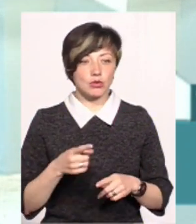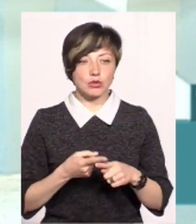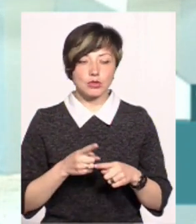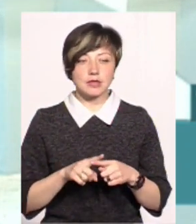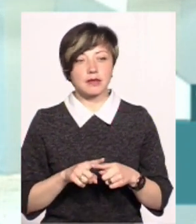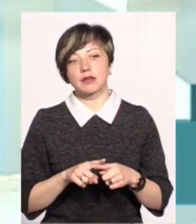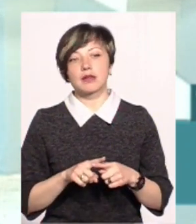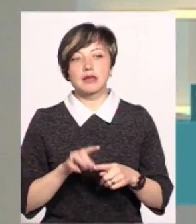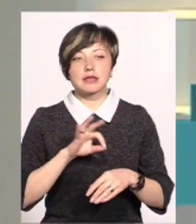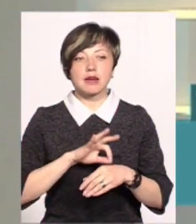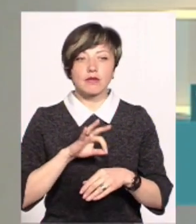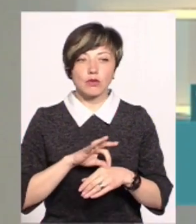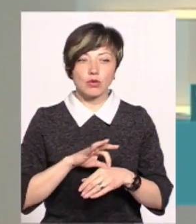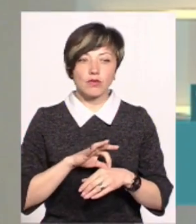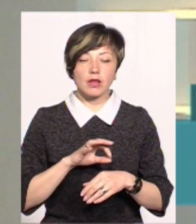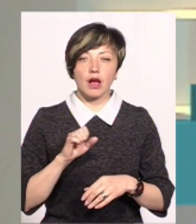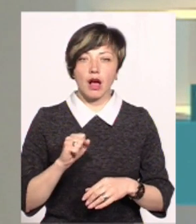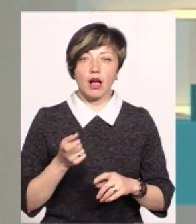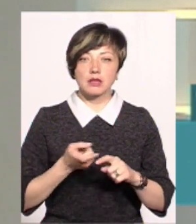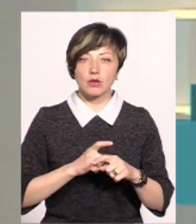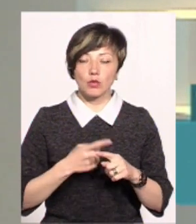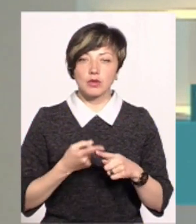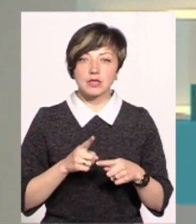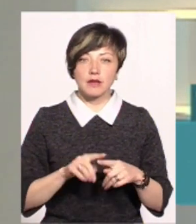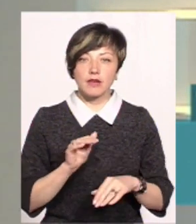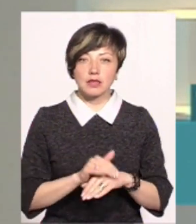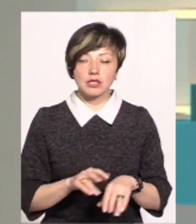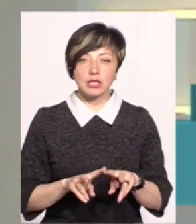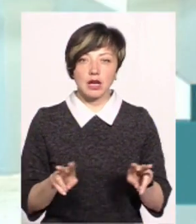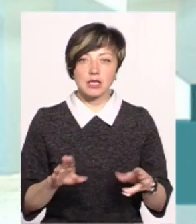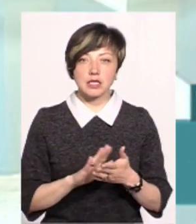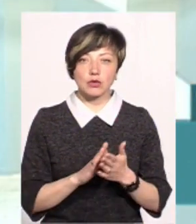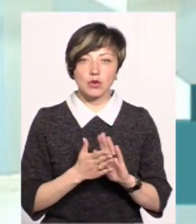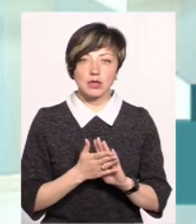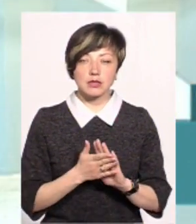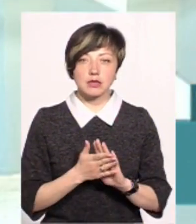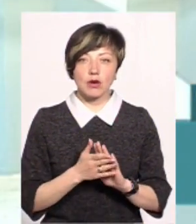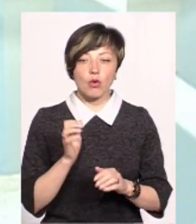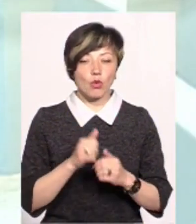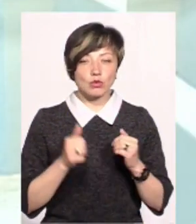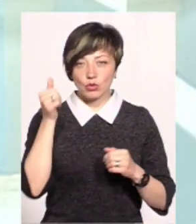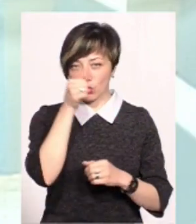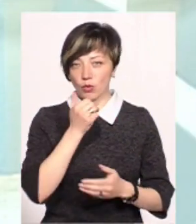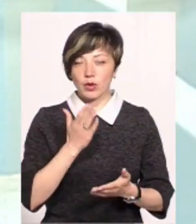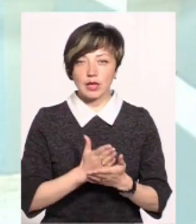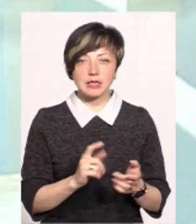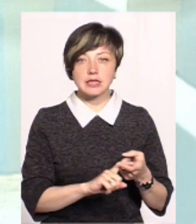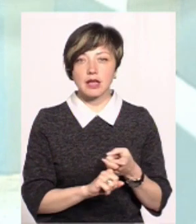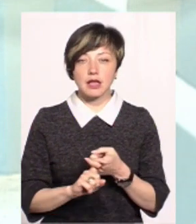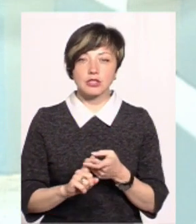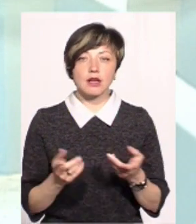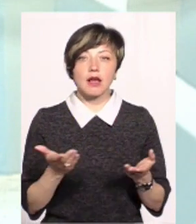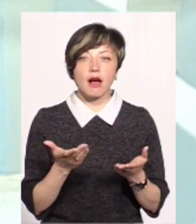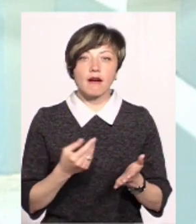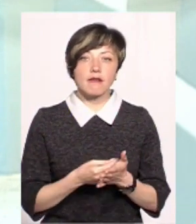захворювання йдуть. А з картоплею це фактично така ситуація, як правило, кожного року є. Тут залежить те,